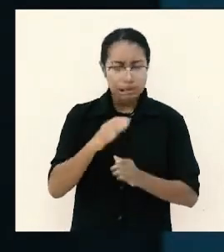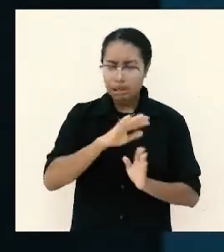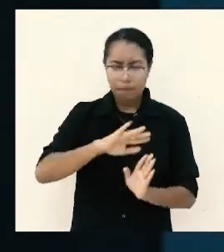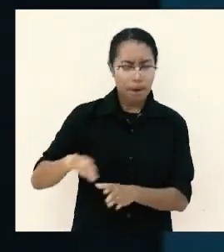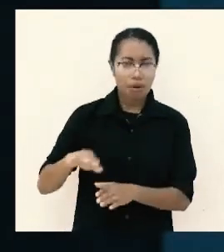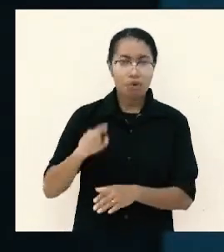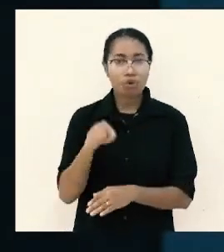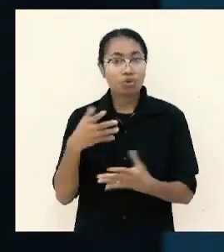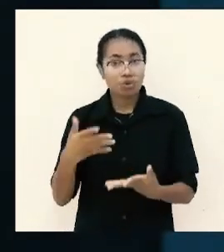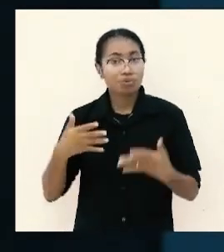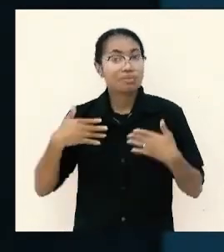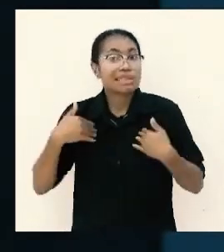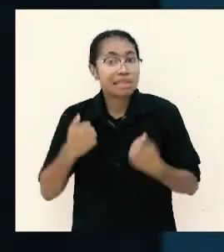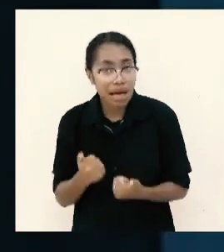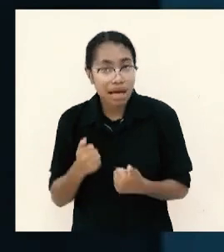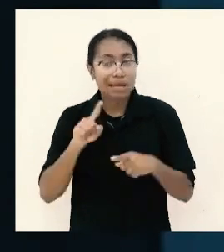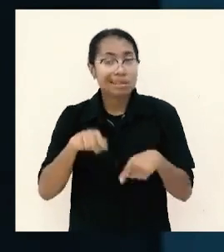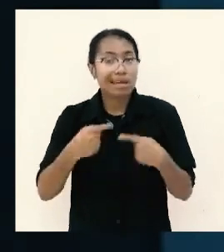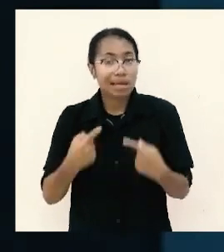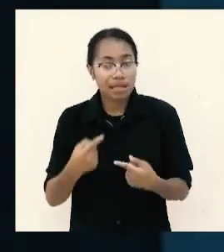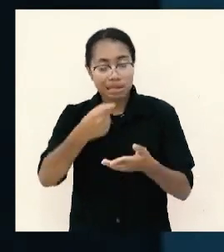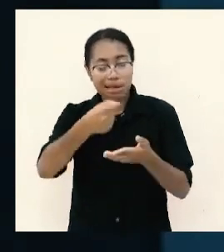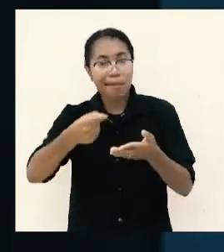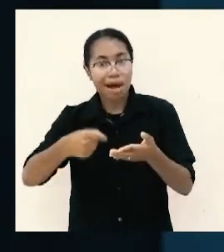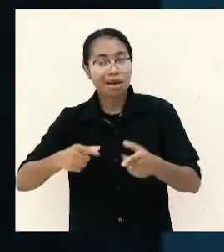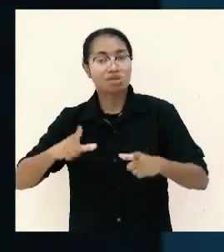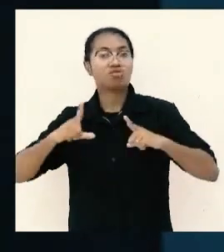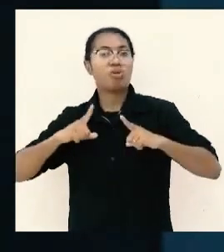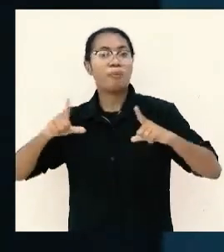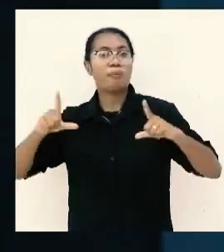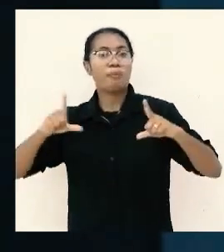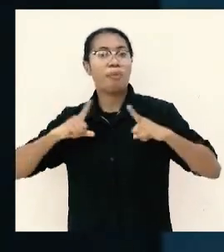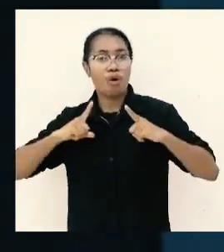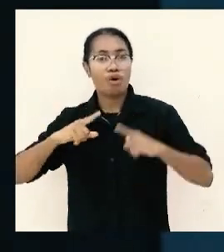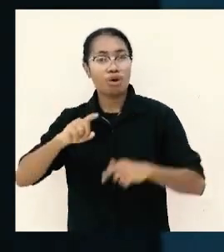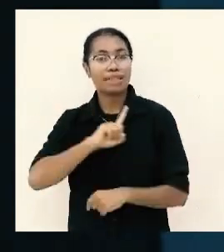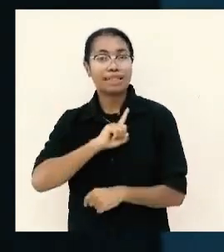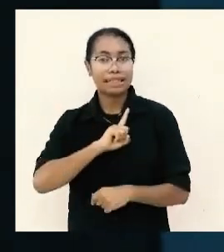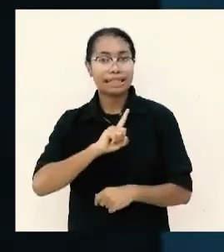jadi merupakan gambaran kesombongan diri